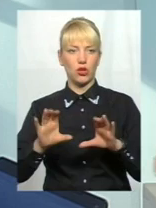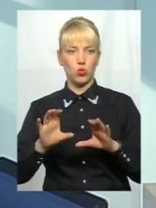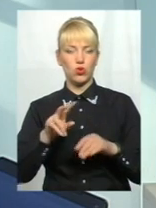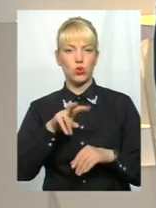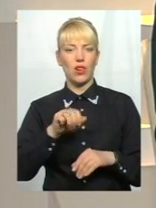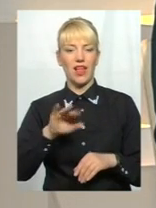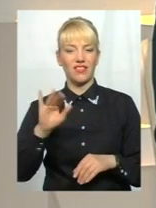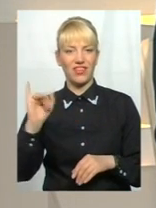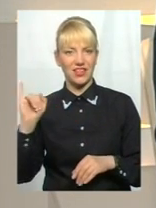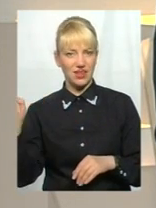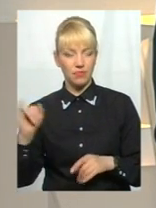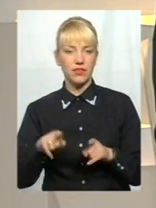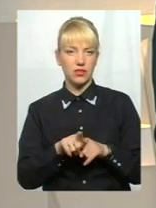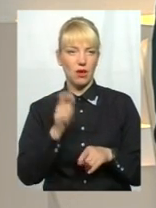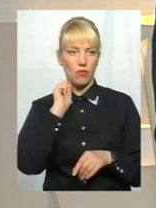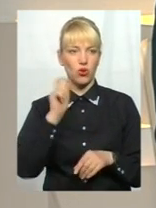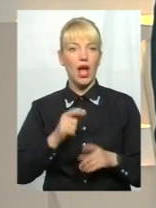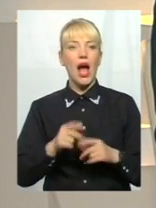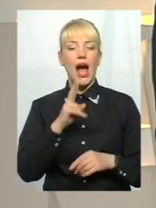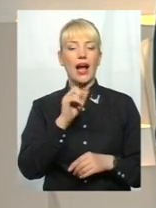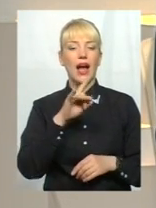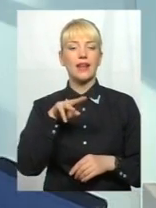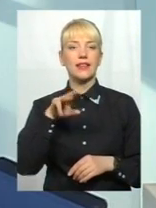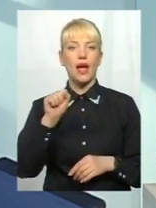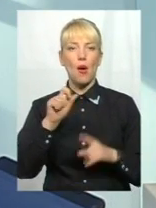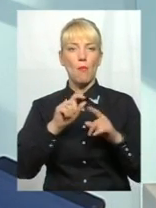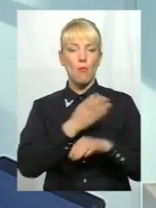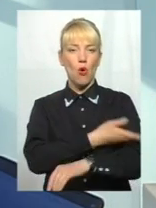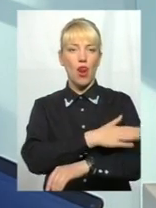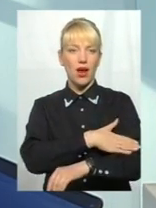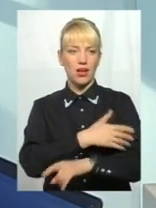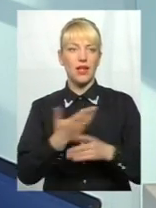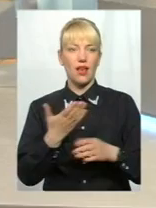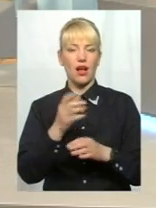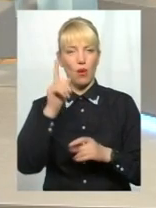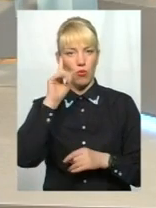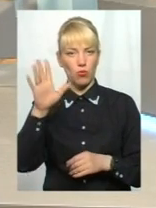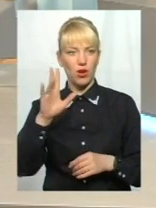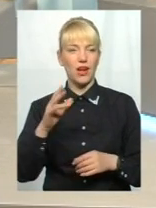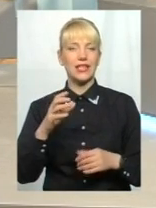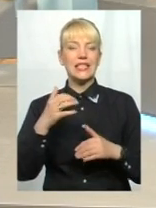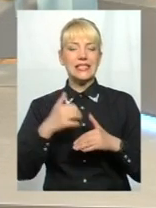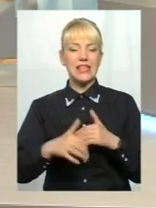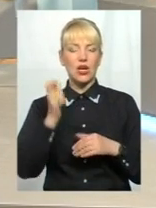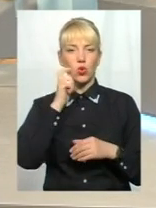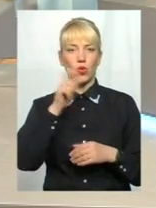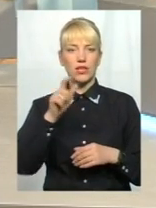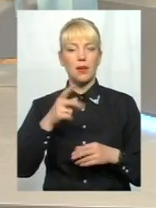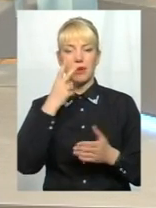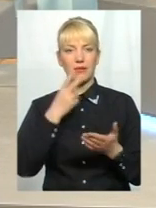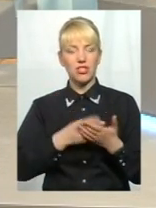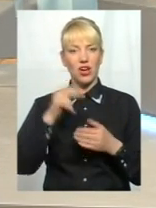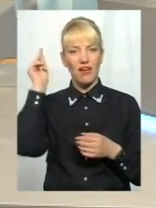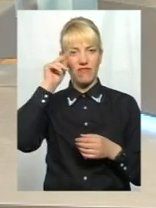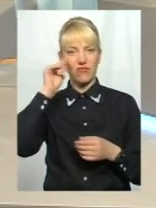і, знову ж, та сама карта поляка, яка дуже популярна серед українців, зокрема на Хмельниччині, теж передбачає вивчення історії,